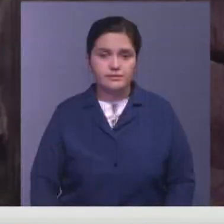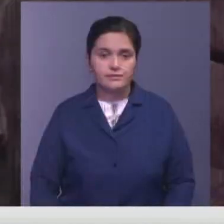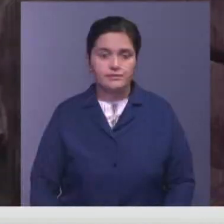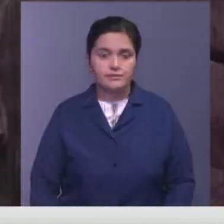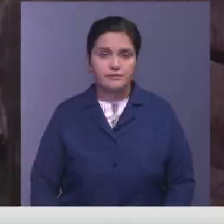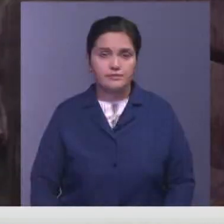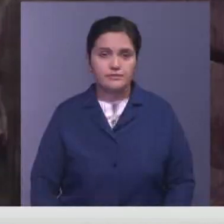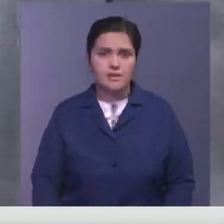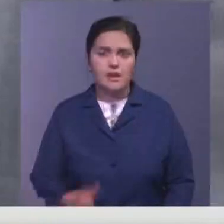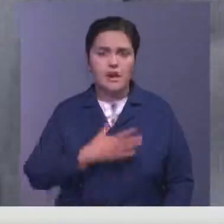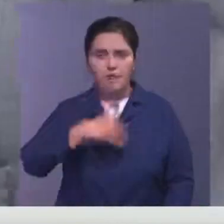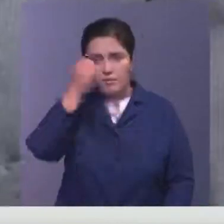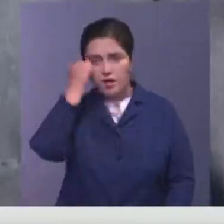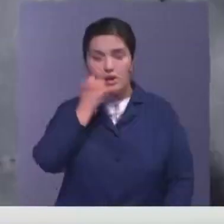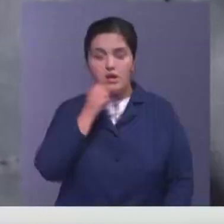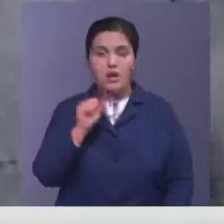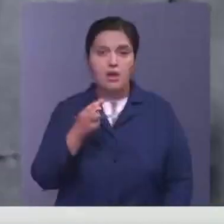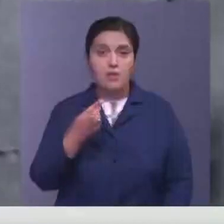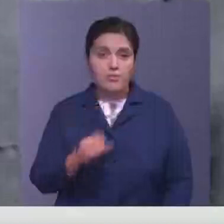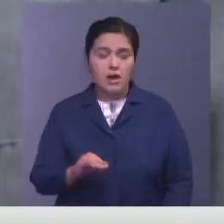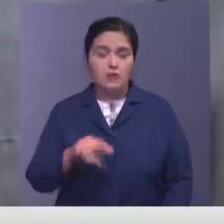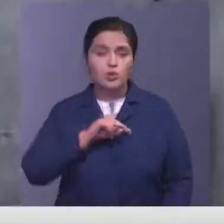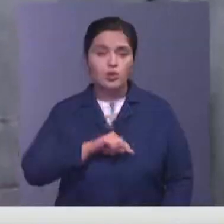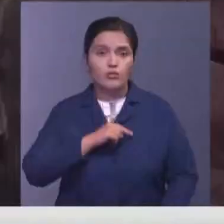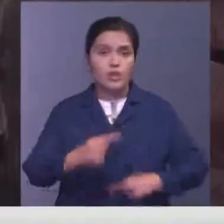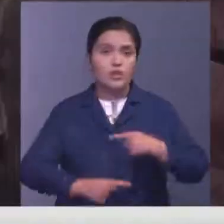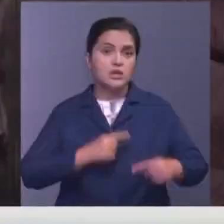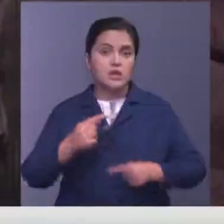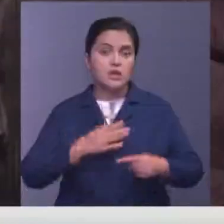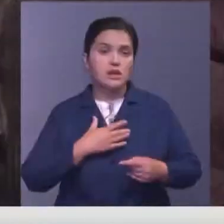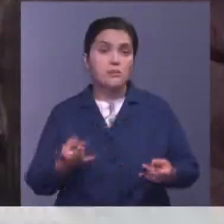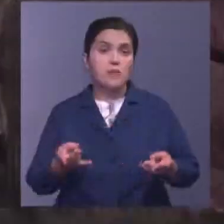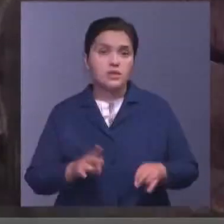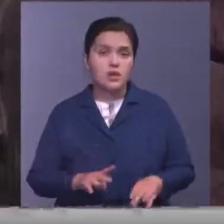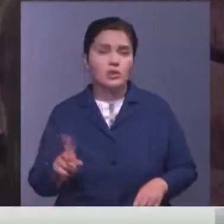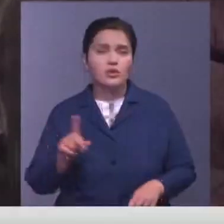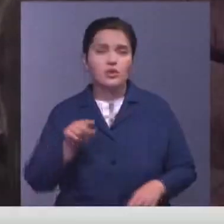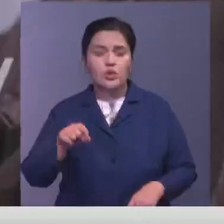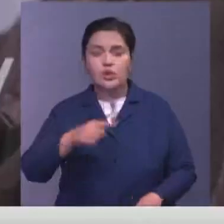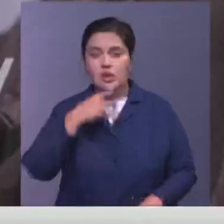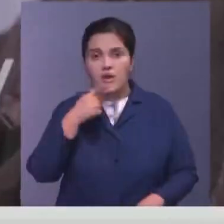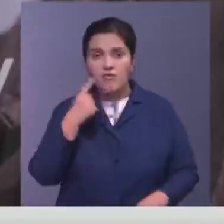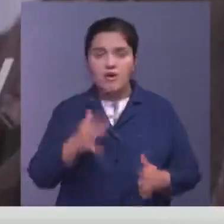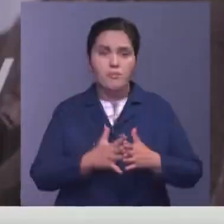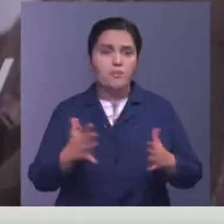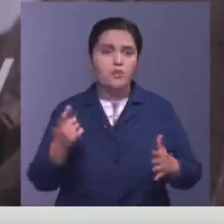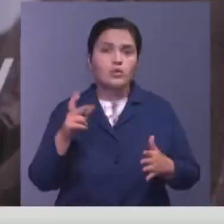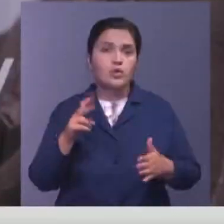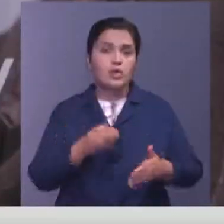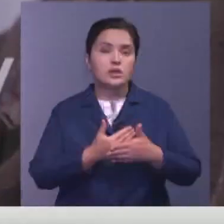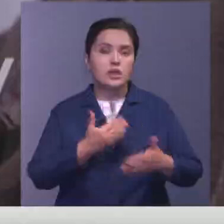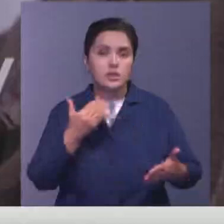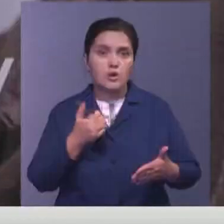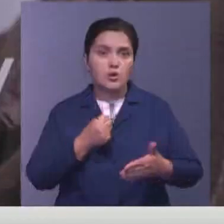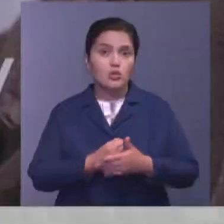Я благодарен Абаю, какое духовное наследие он нам оставил. То, что он говорил больше века назад, актуально